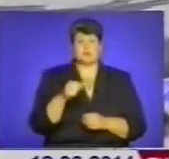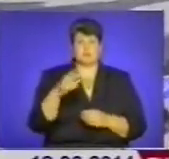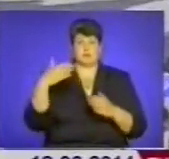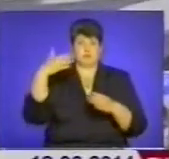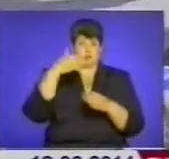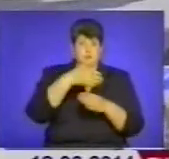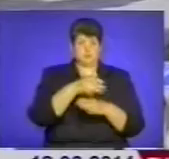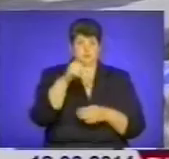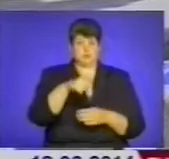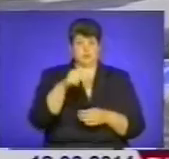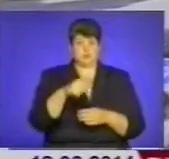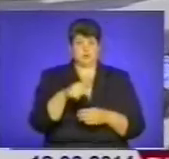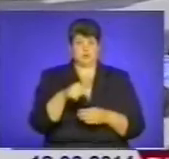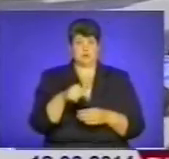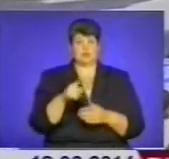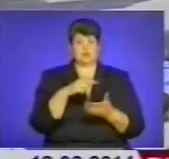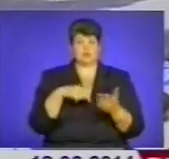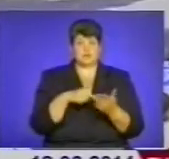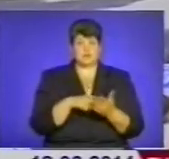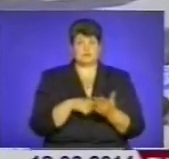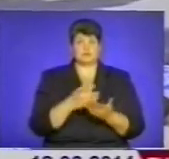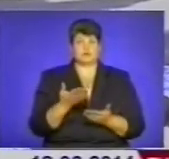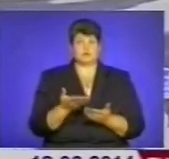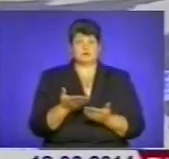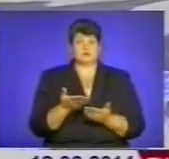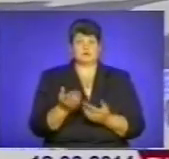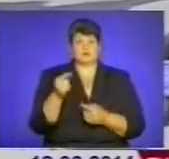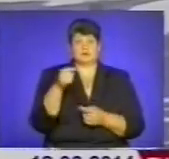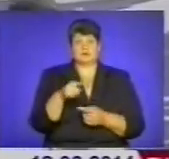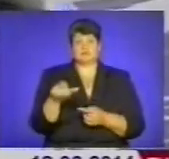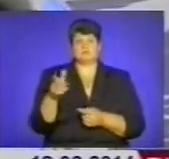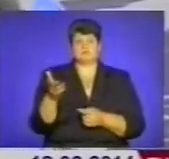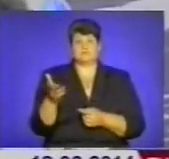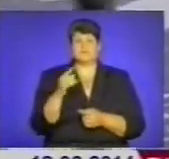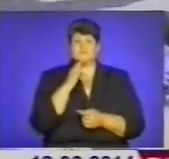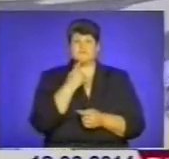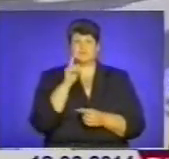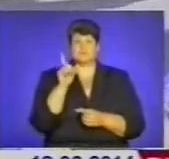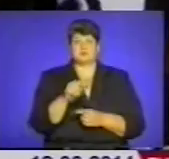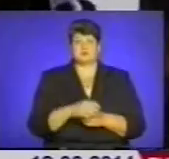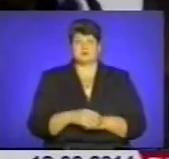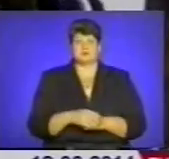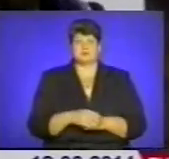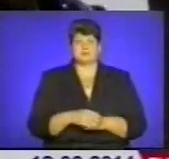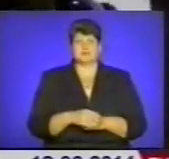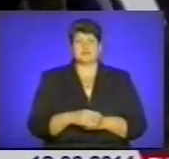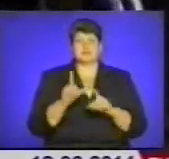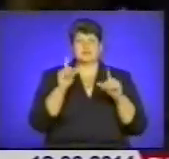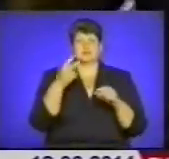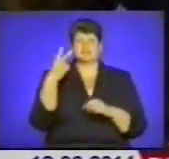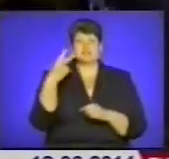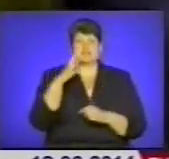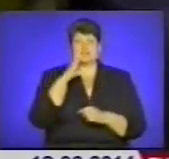сюди, що йдуть до міста в 13. Але там дорога… Складно добратися, так? Їдемо 20-м